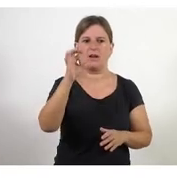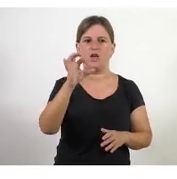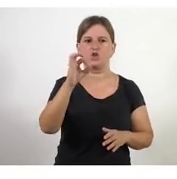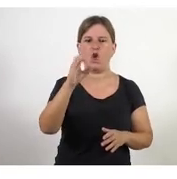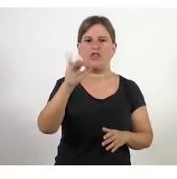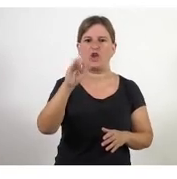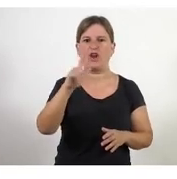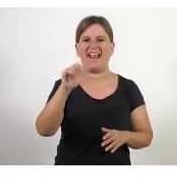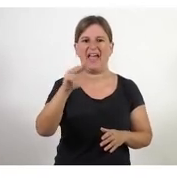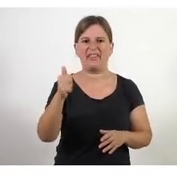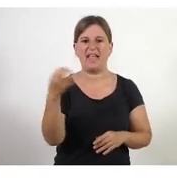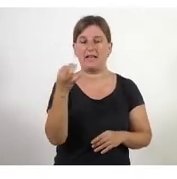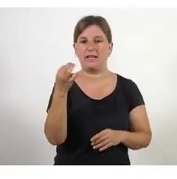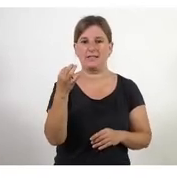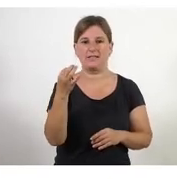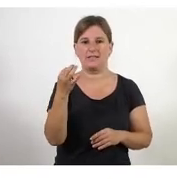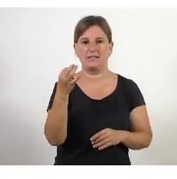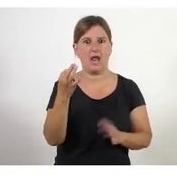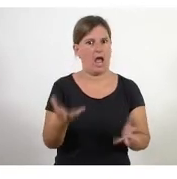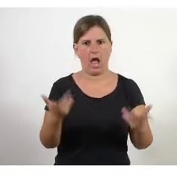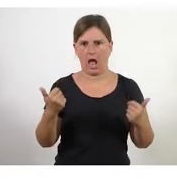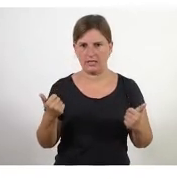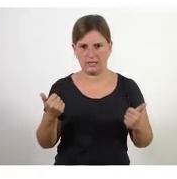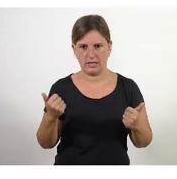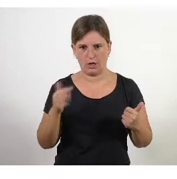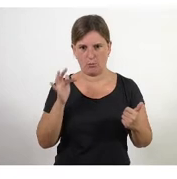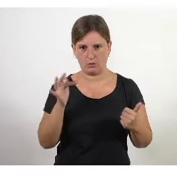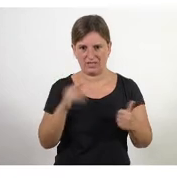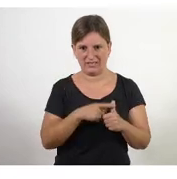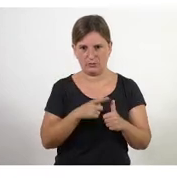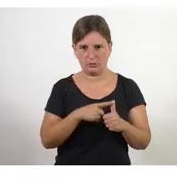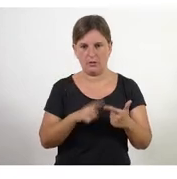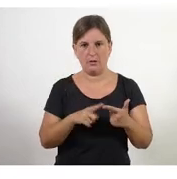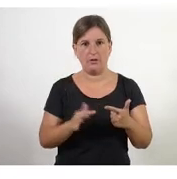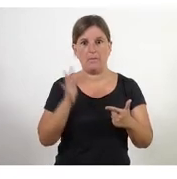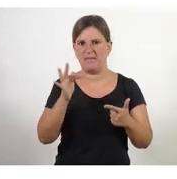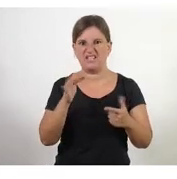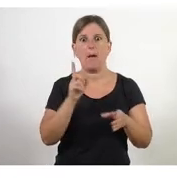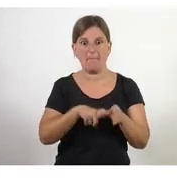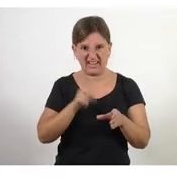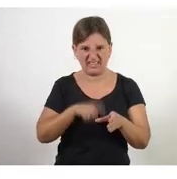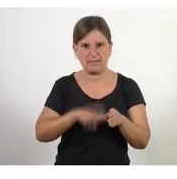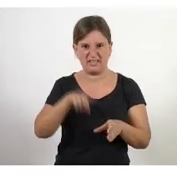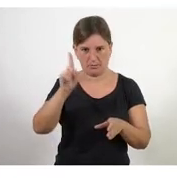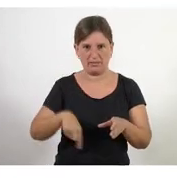que té l'hogo de tots els llocs és molt ràpida i a la vegada és molt participativa